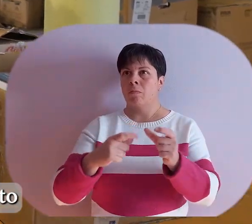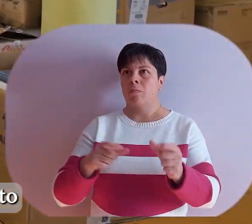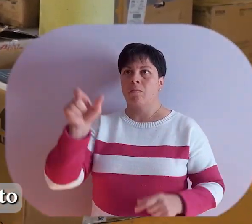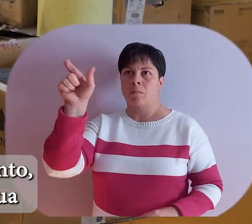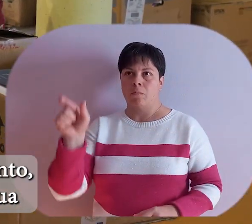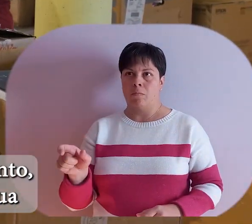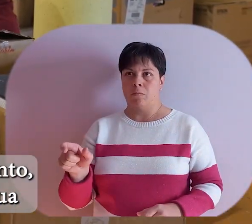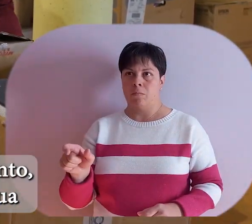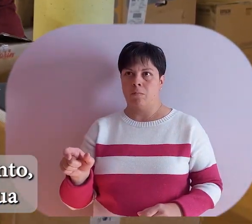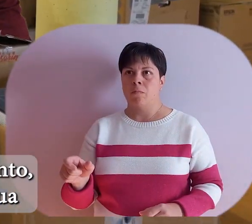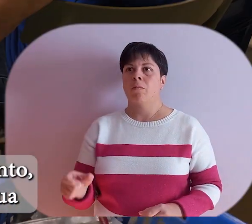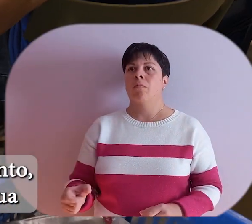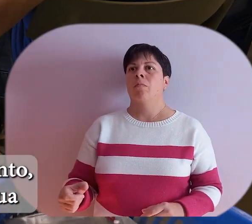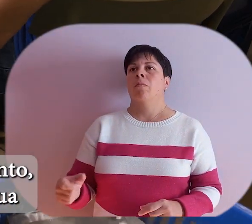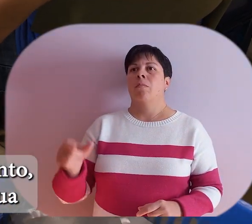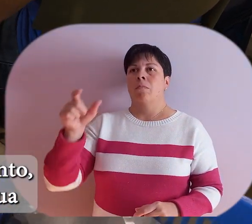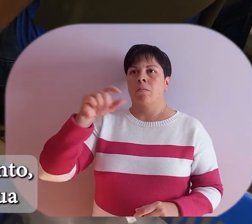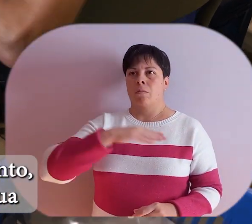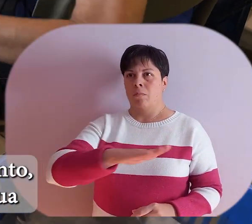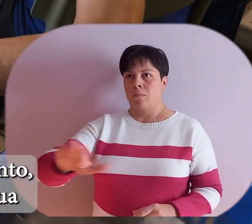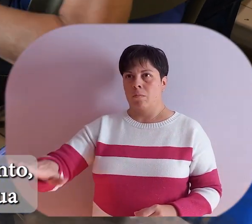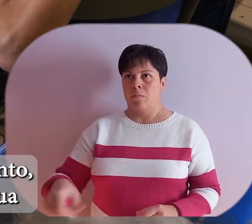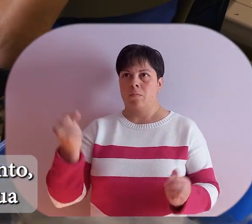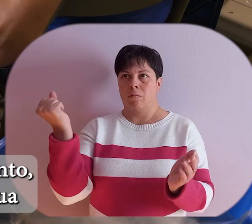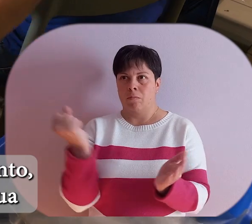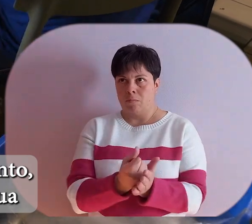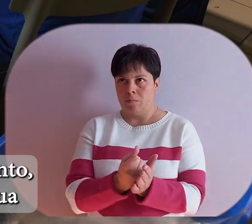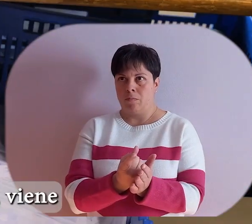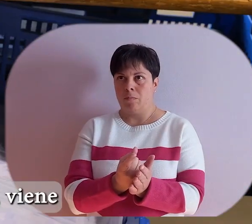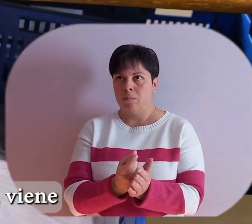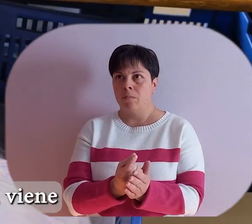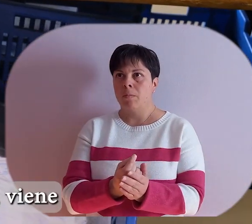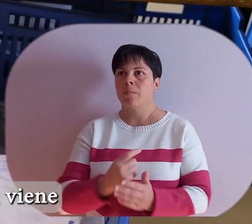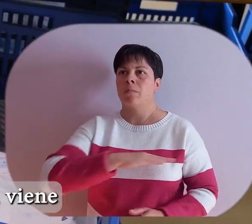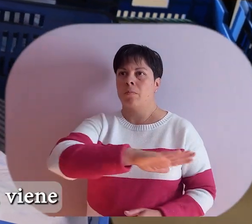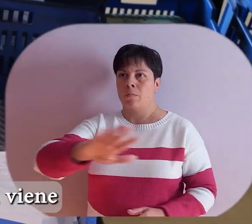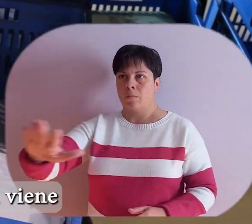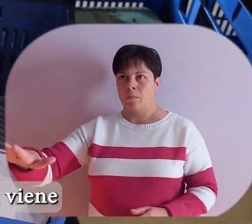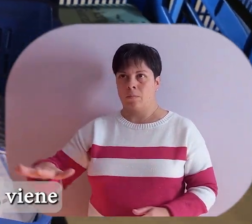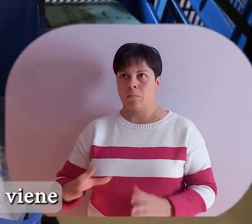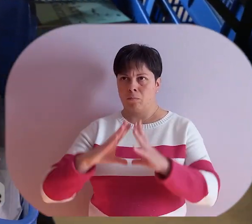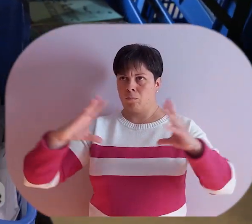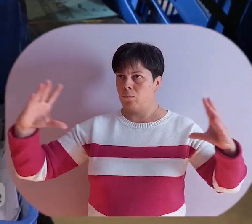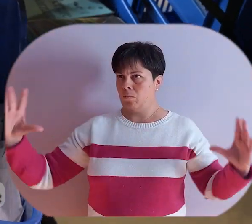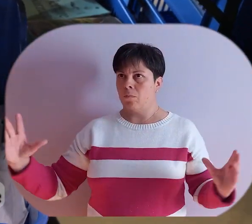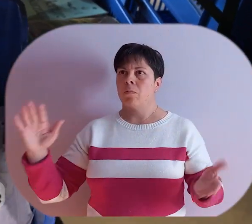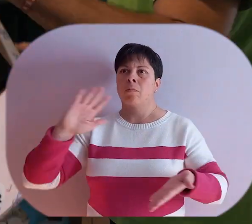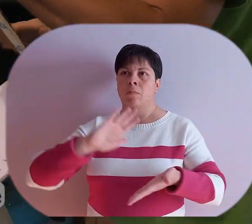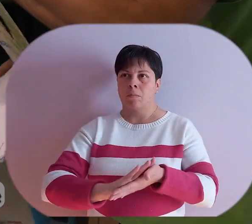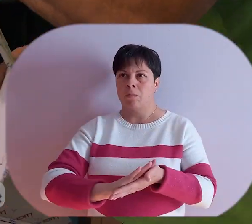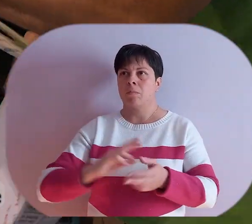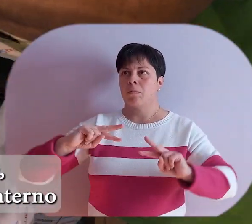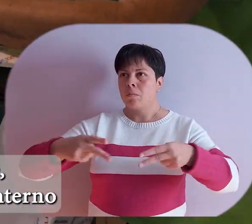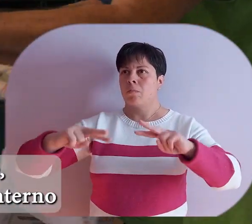attraverso questo processo di riciclo. Pertanto la carta viene portata qua all'interno di questo spazio, viene suddivisa in